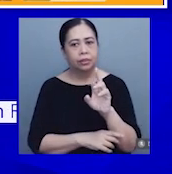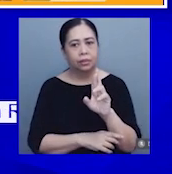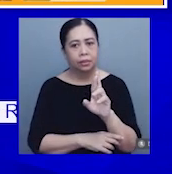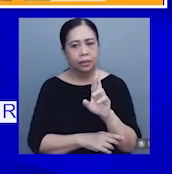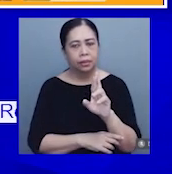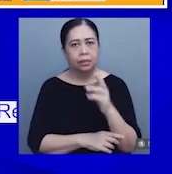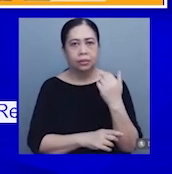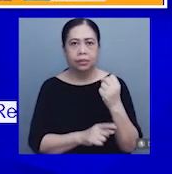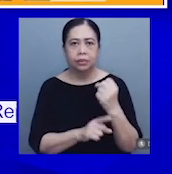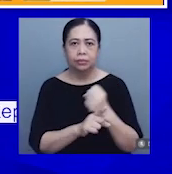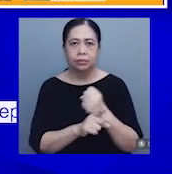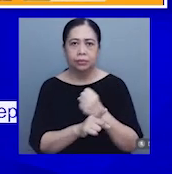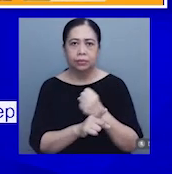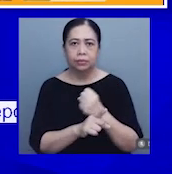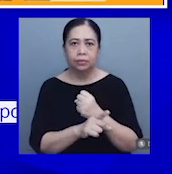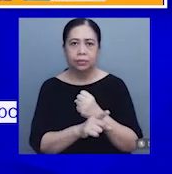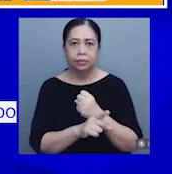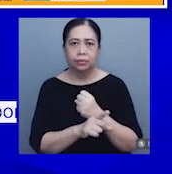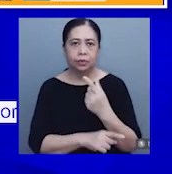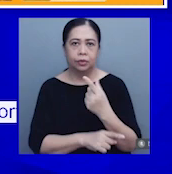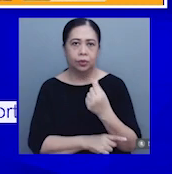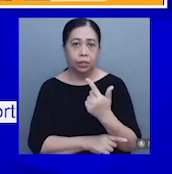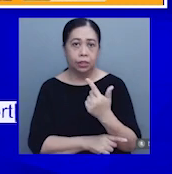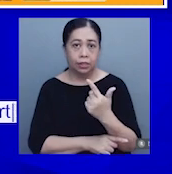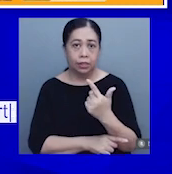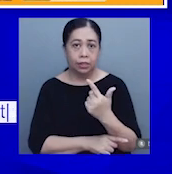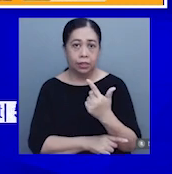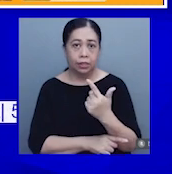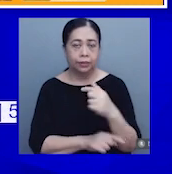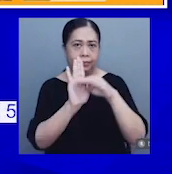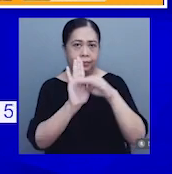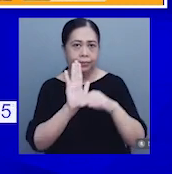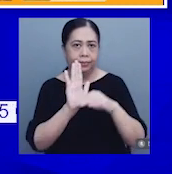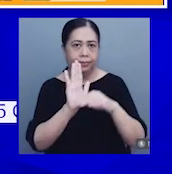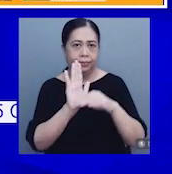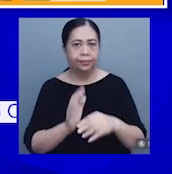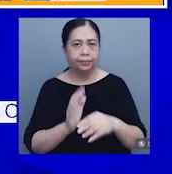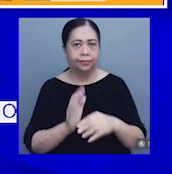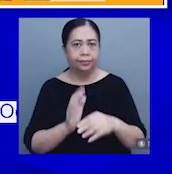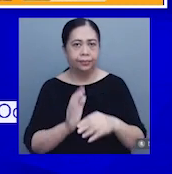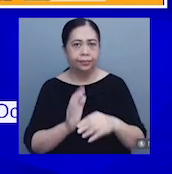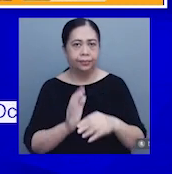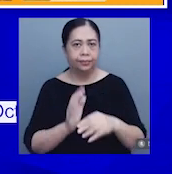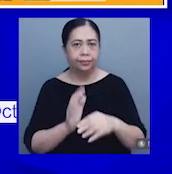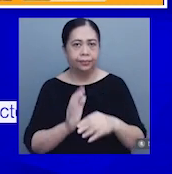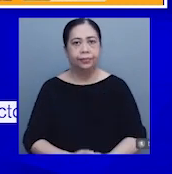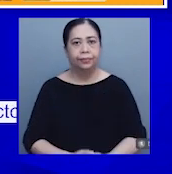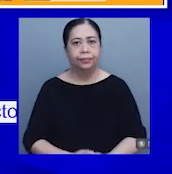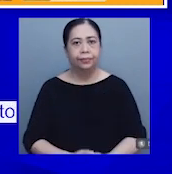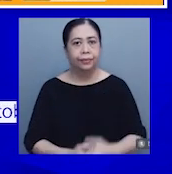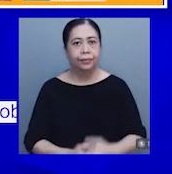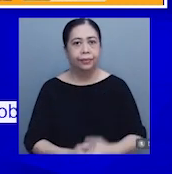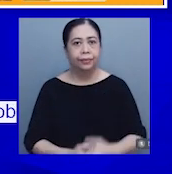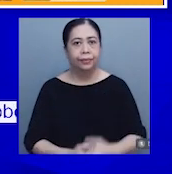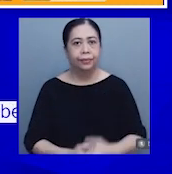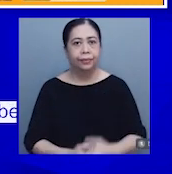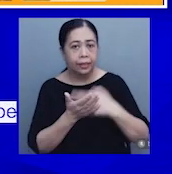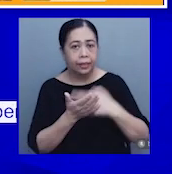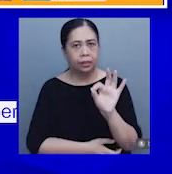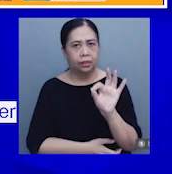itong September 2023, ang mga sumusunod. Bigas na may 18.9% inflation.